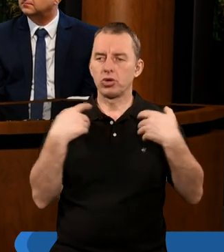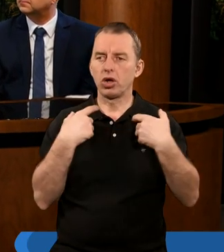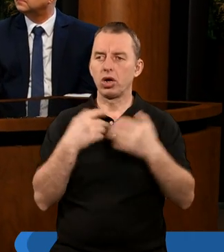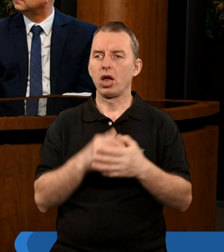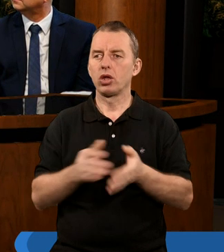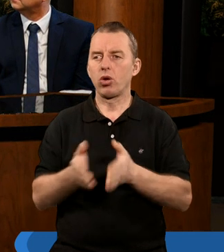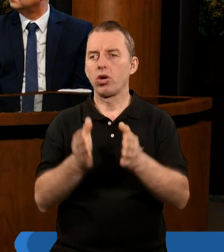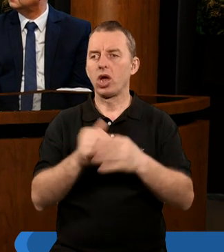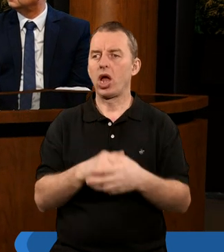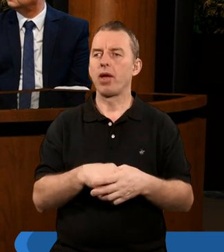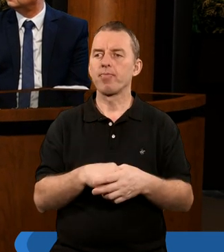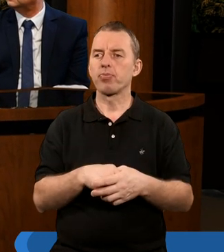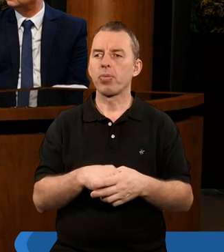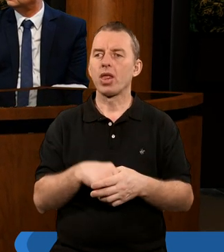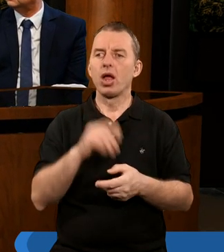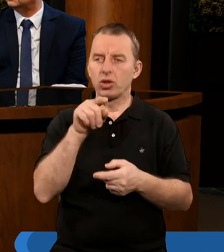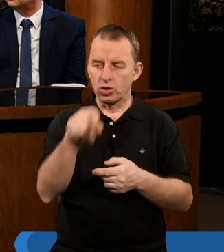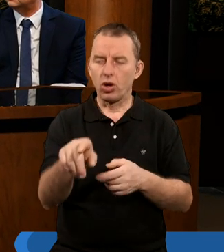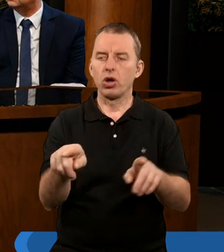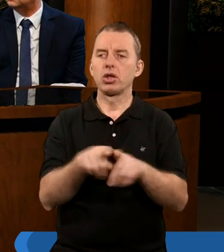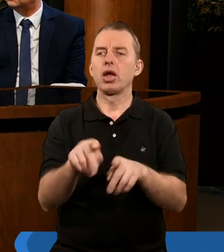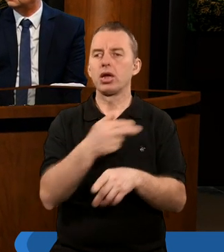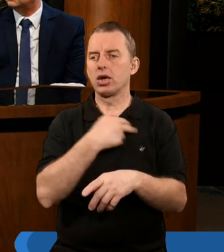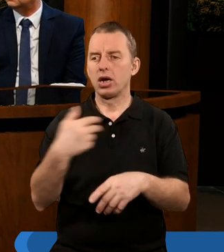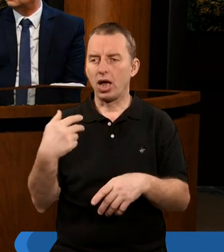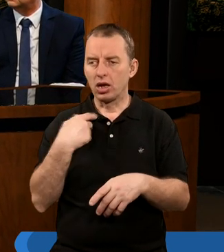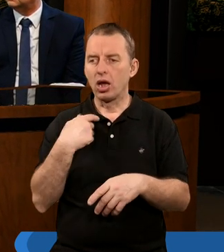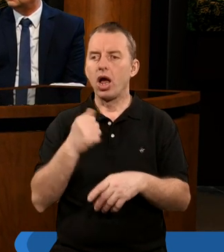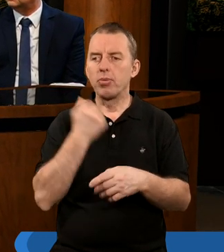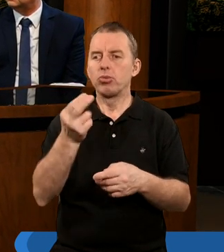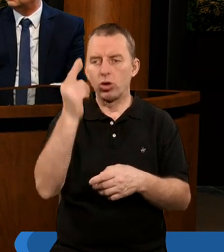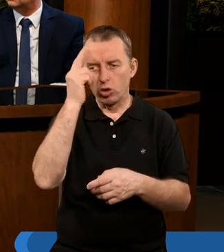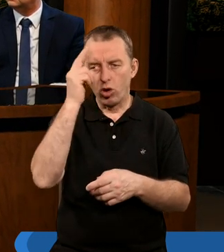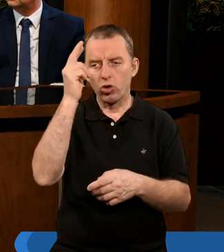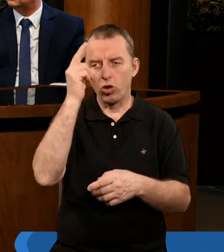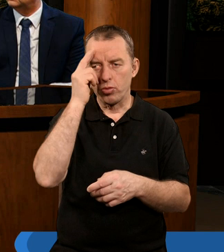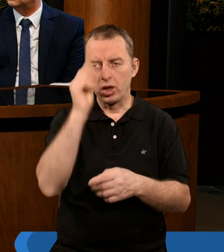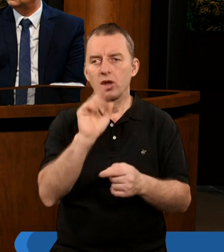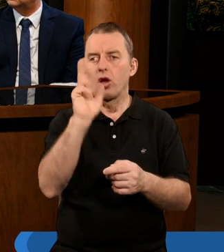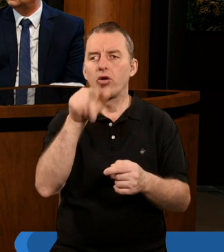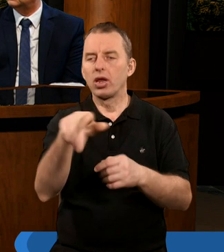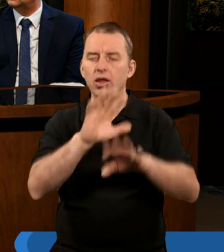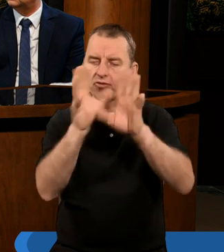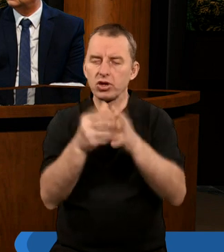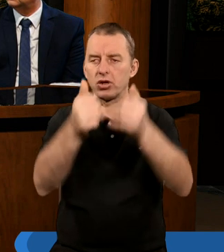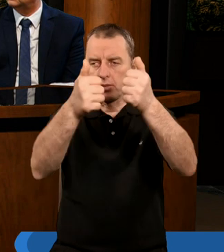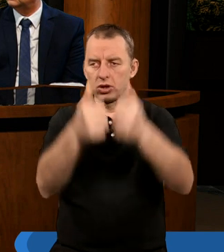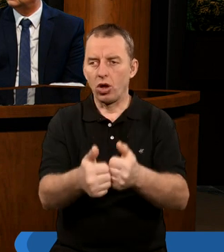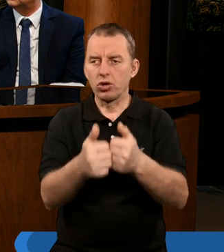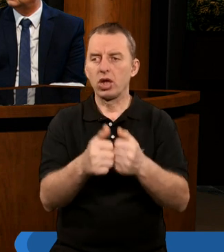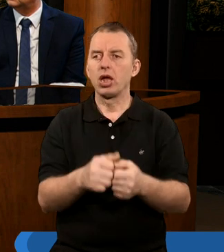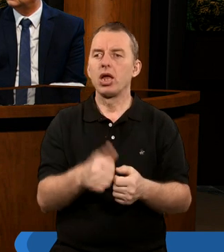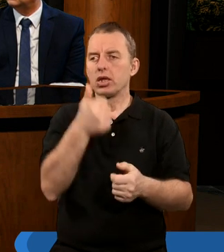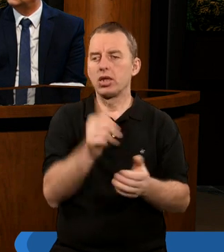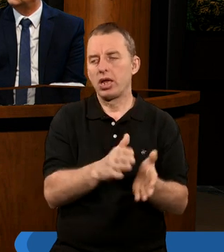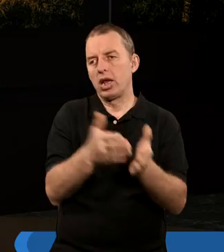ten wróg i to też jest dla nas bardzo ważne, żebyśmy zrozumieli po prostu, kto za tym wszystkim stoi, bo